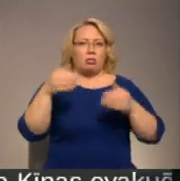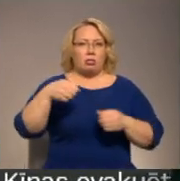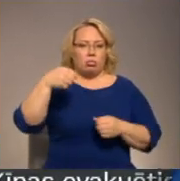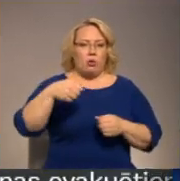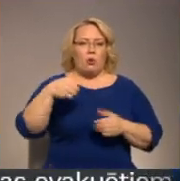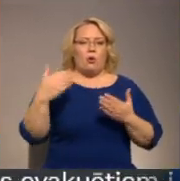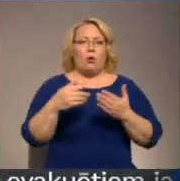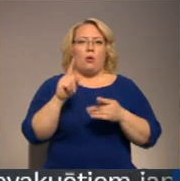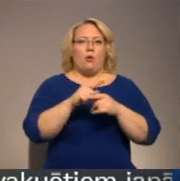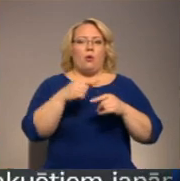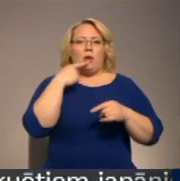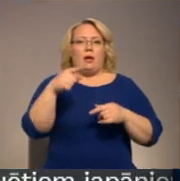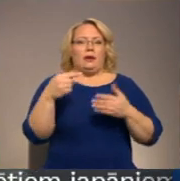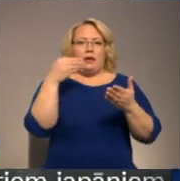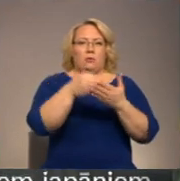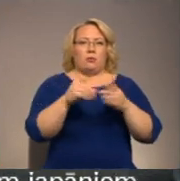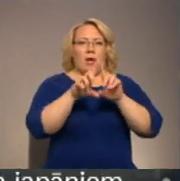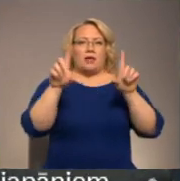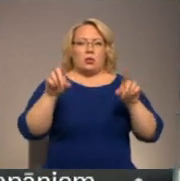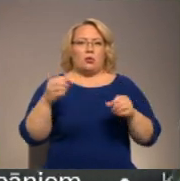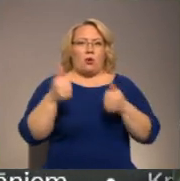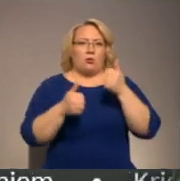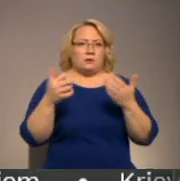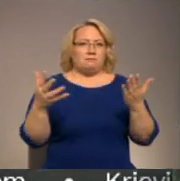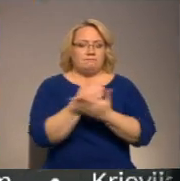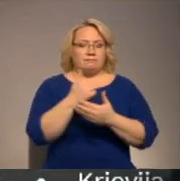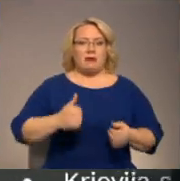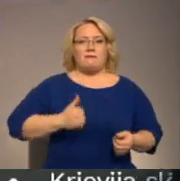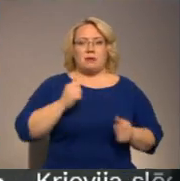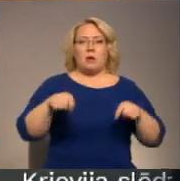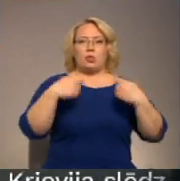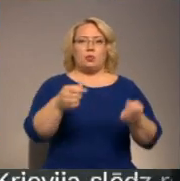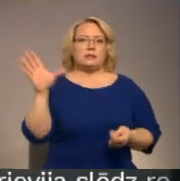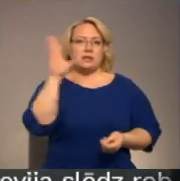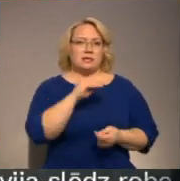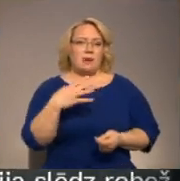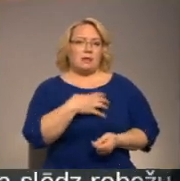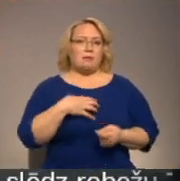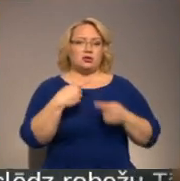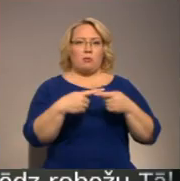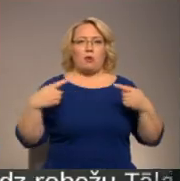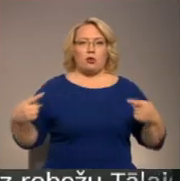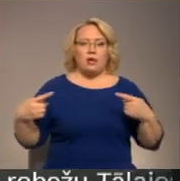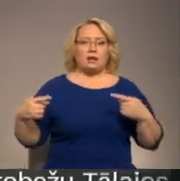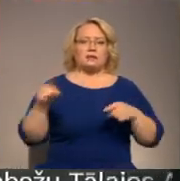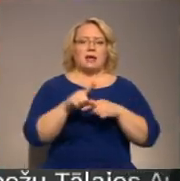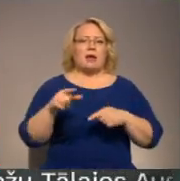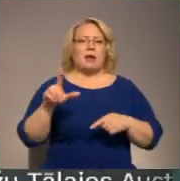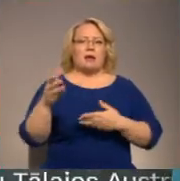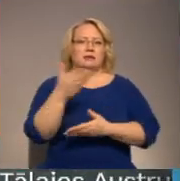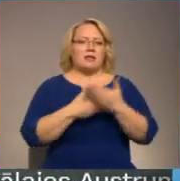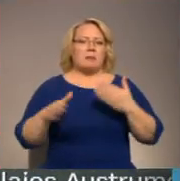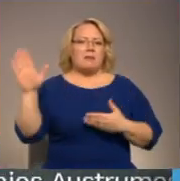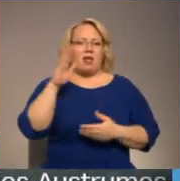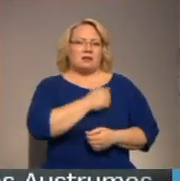Uzvarot jaunajā NATO atbalstu un iepirkuma aģentūras konkursā, uzņēmumam tas dos iespēju nepieciešamo produciju sabiedroto valstu armijas